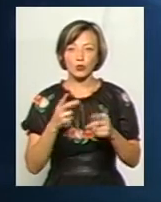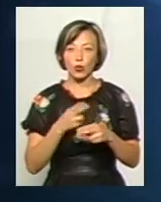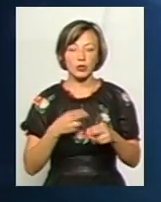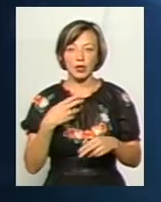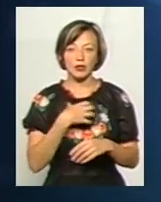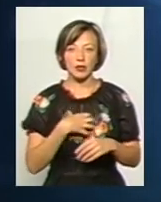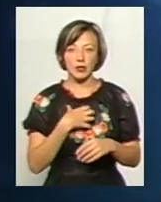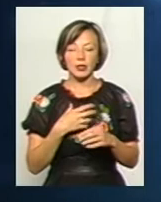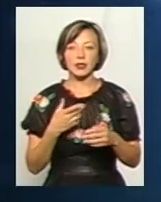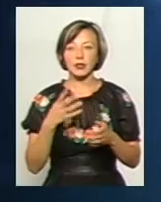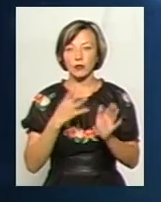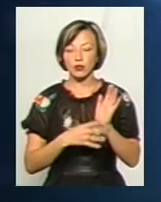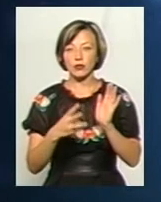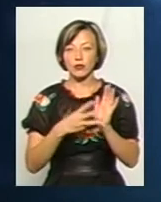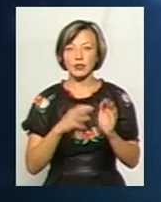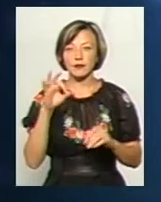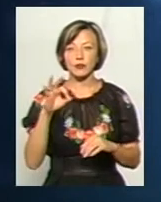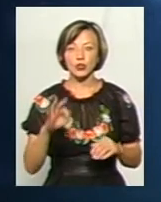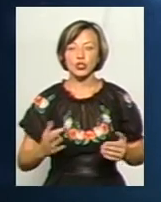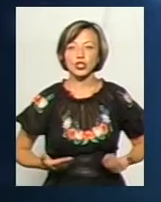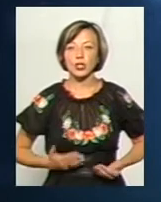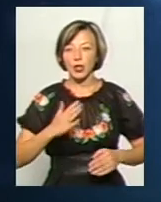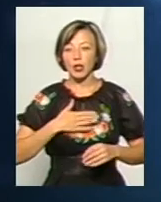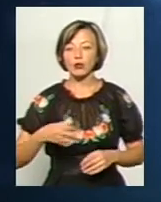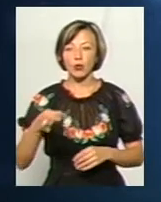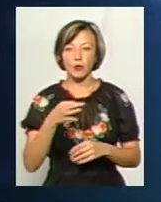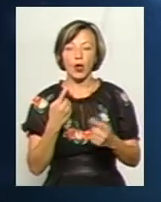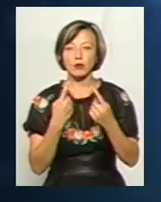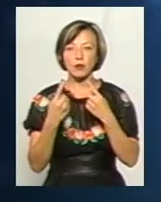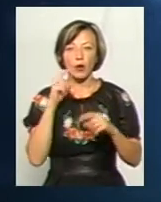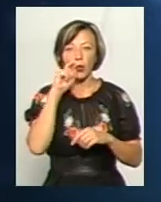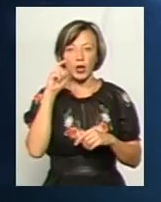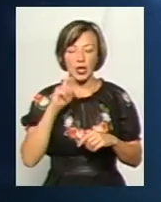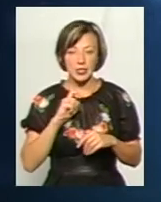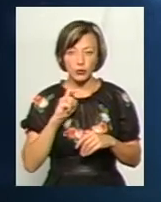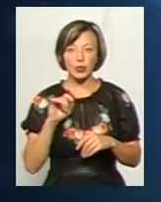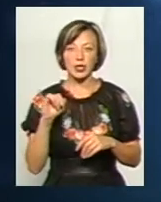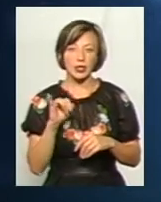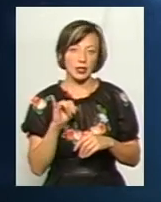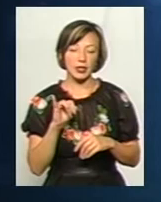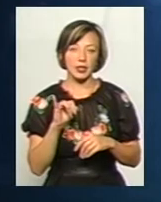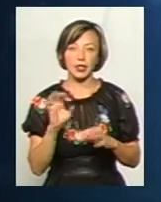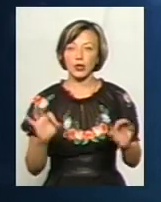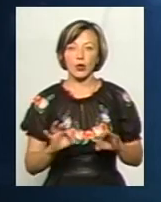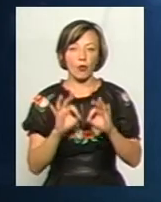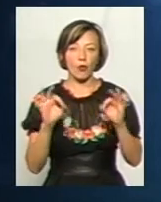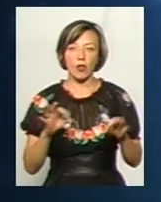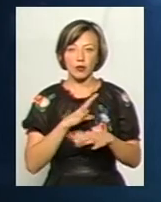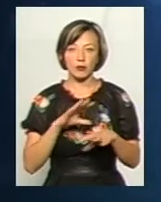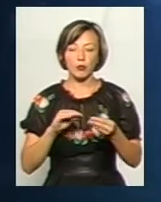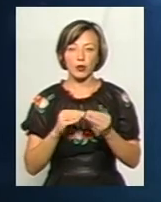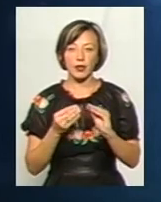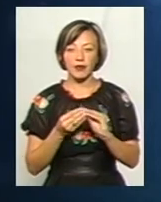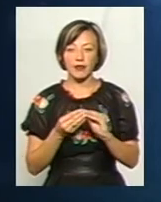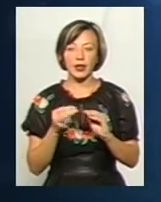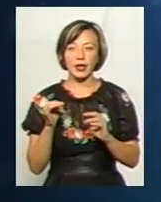не надто актуальне, тому що 98% жителів нашого краю розмовляють українською, і, власне, ніколи в нас не було проблеми і